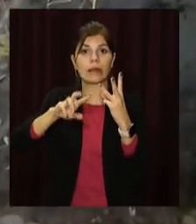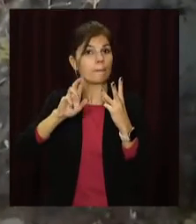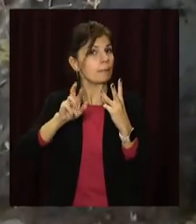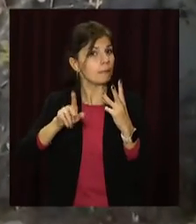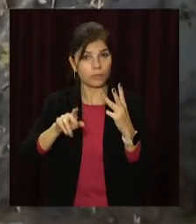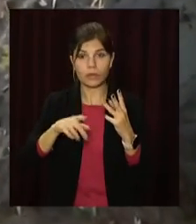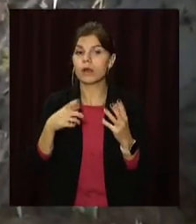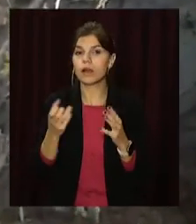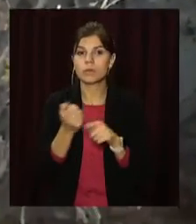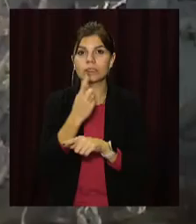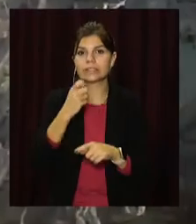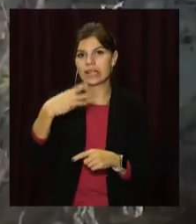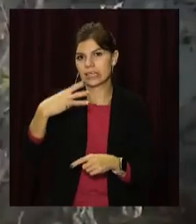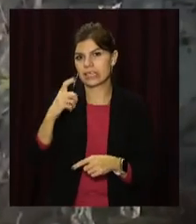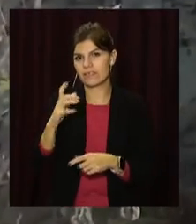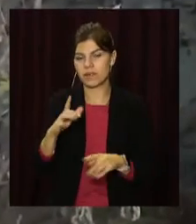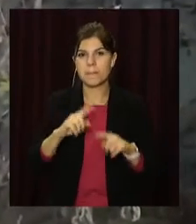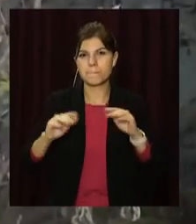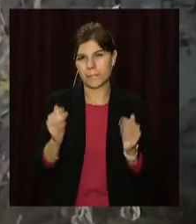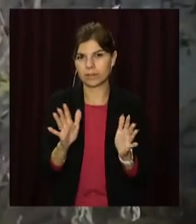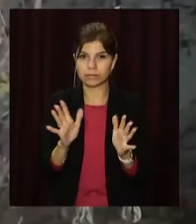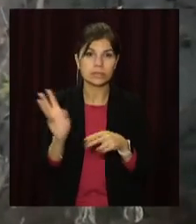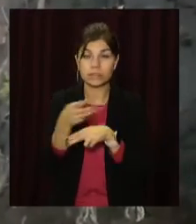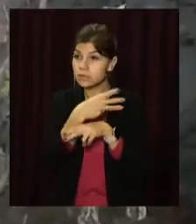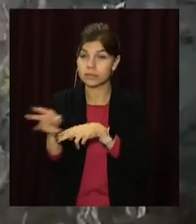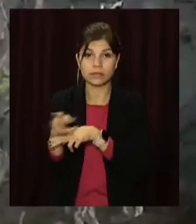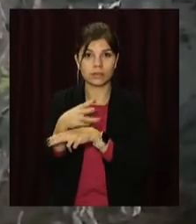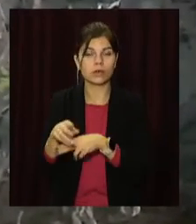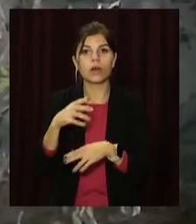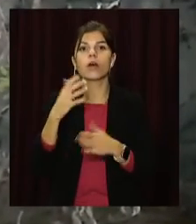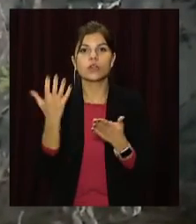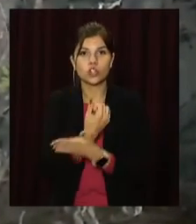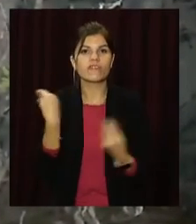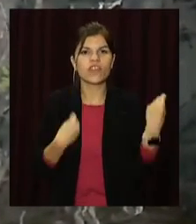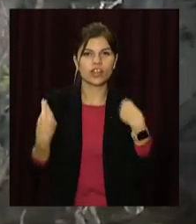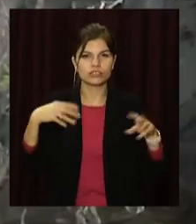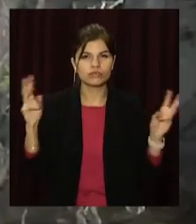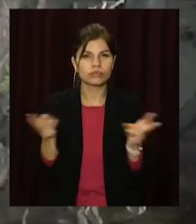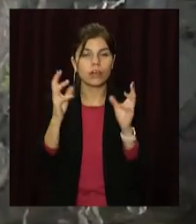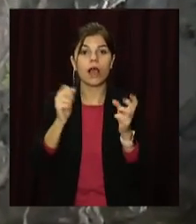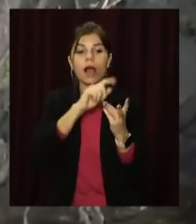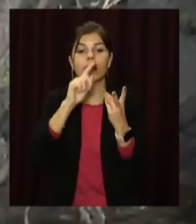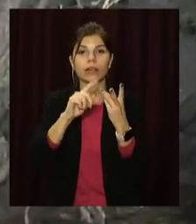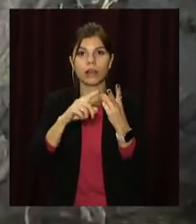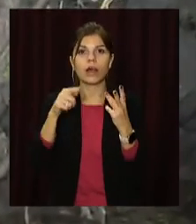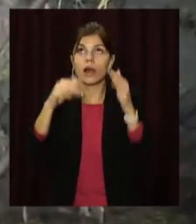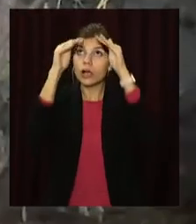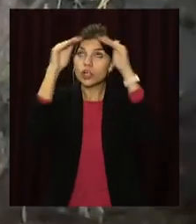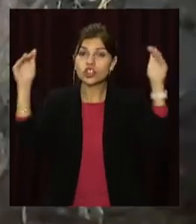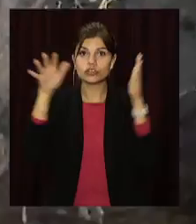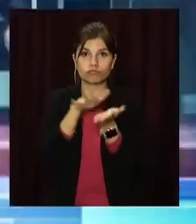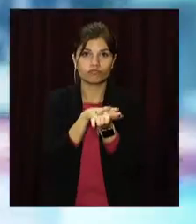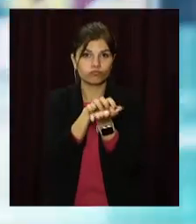приборкали менш, ніж за годину. У двох приміщеннях рятувальники знайшли обгорілі речі, у третьому вогонь знищив дах.